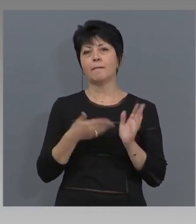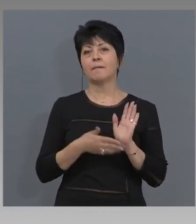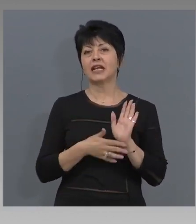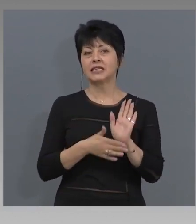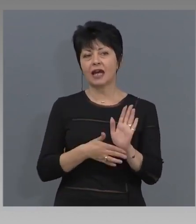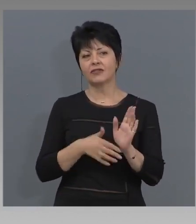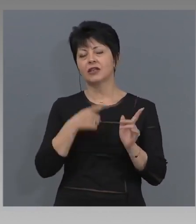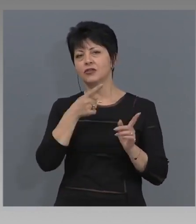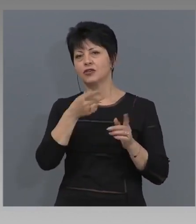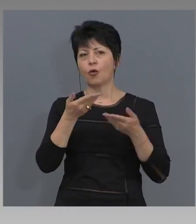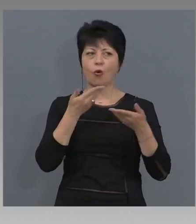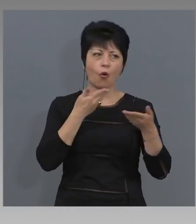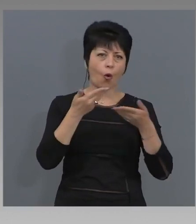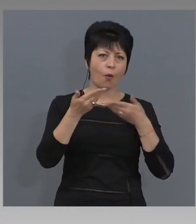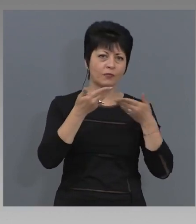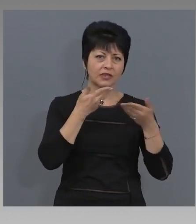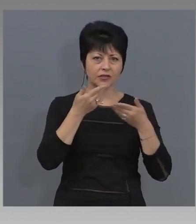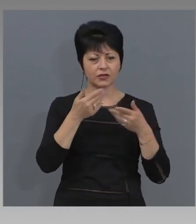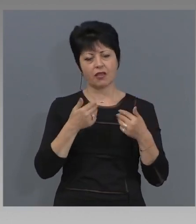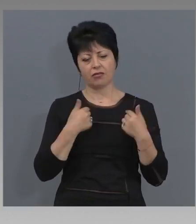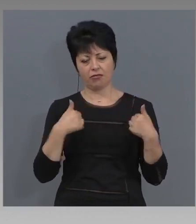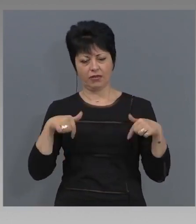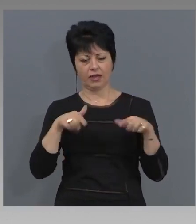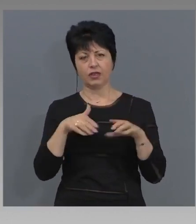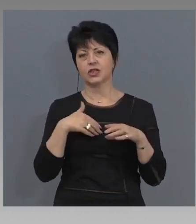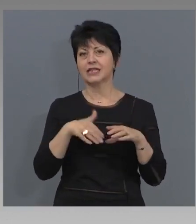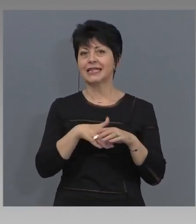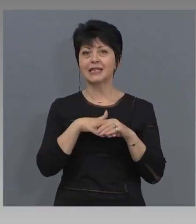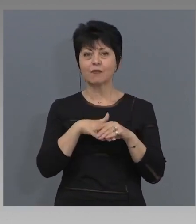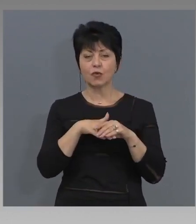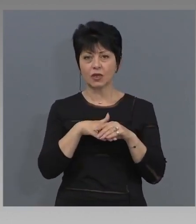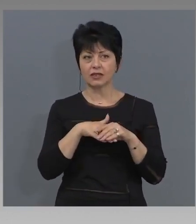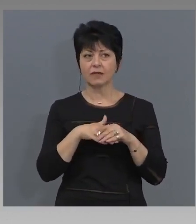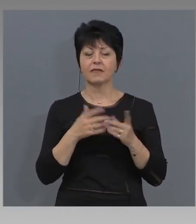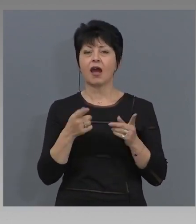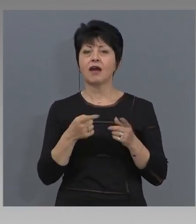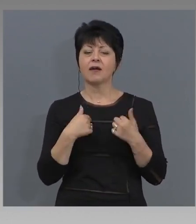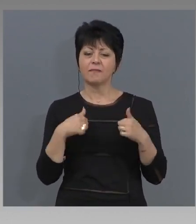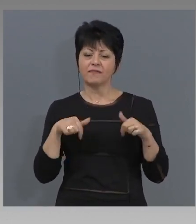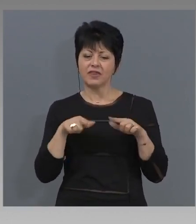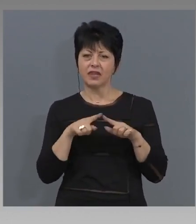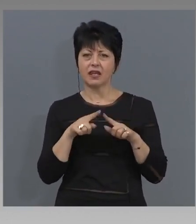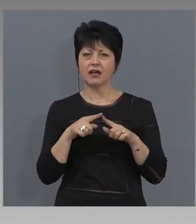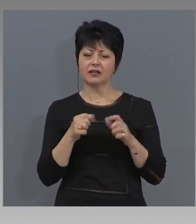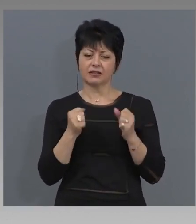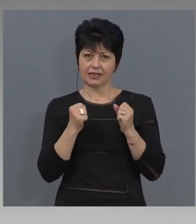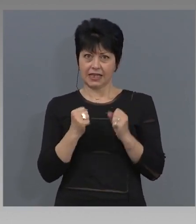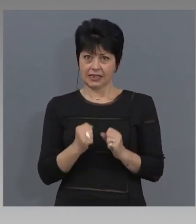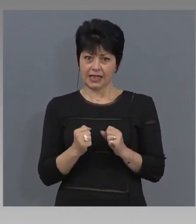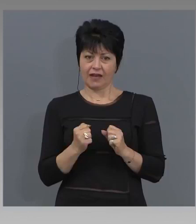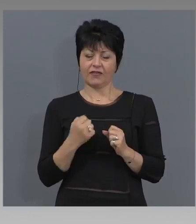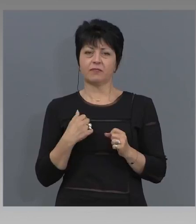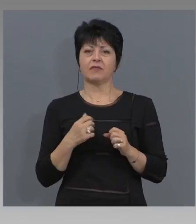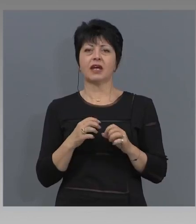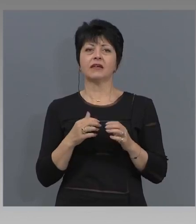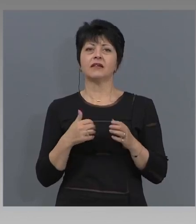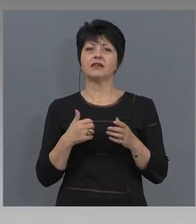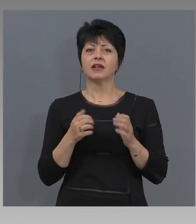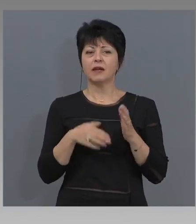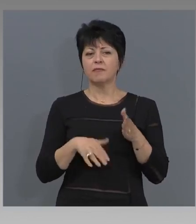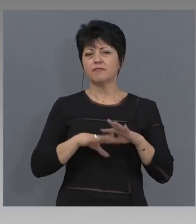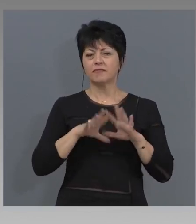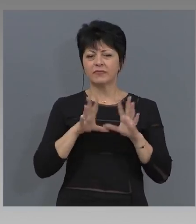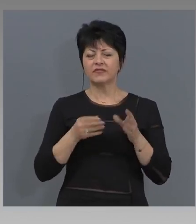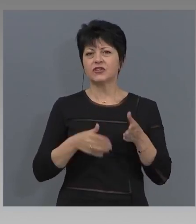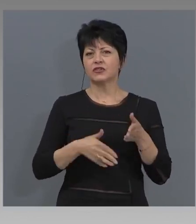ще изразим нашето становище. Винаги принципно сме заставали и заставаме, и ще подкрепим всяка една мярка,